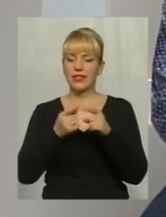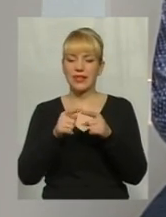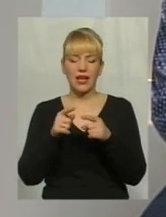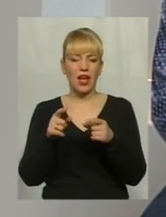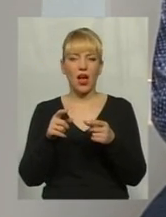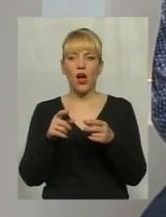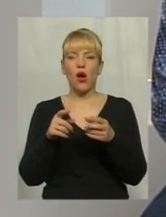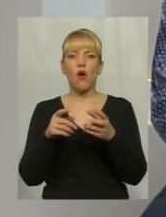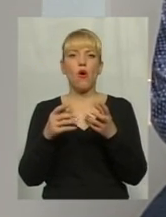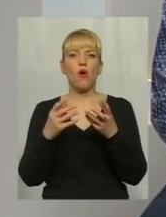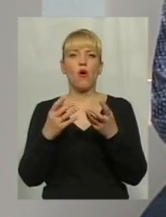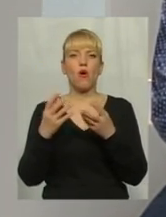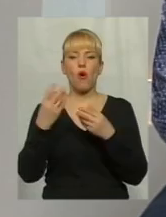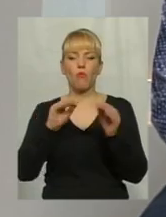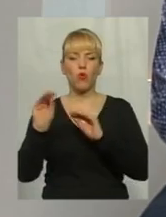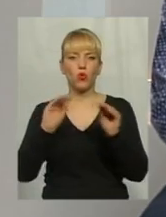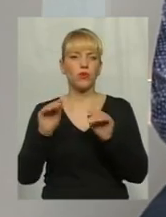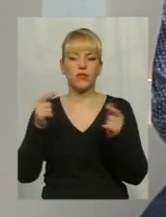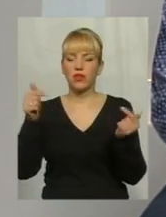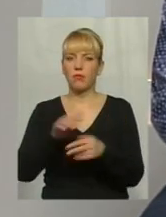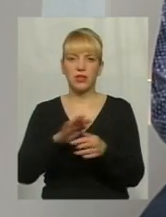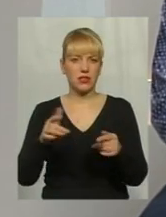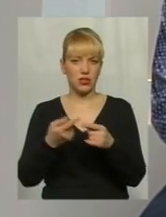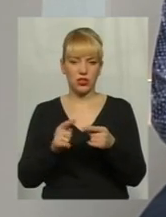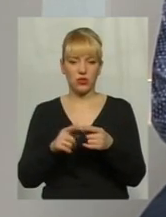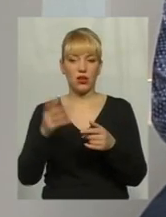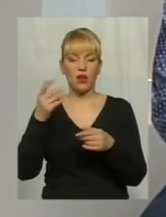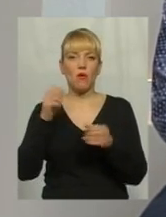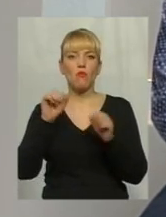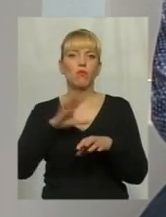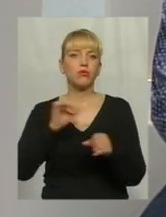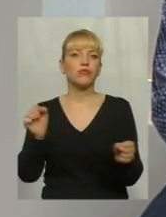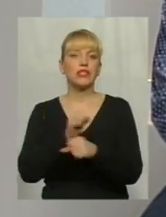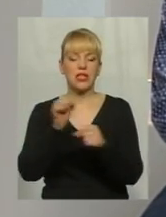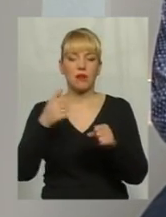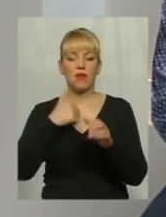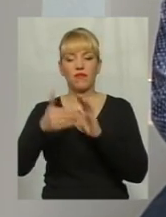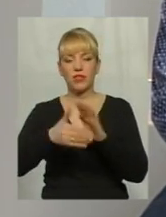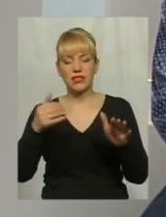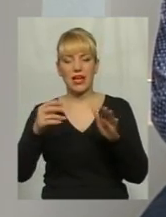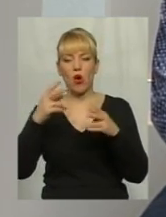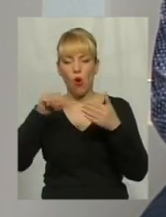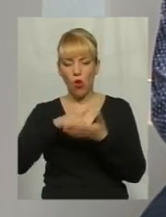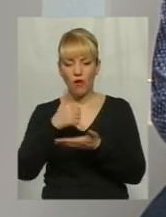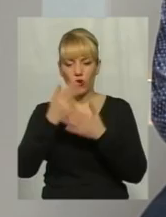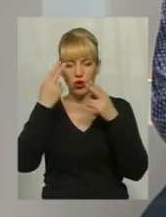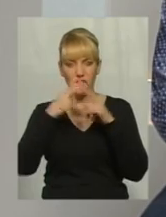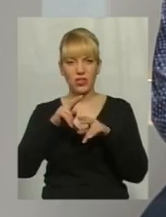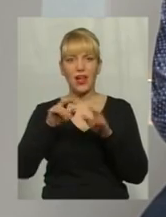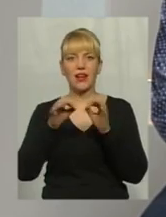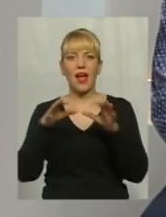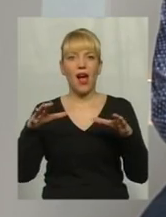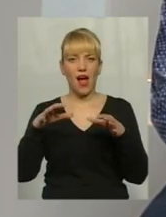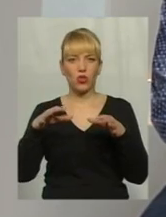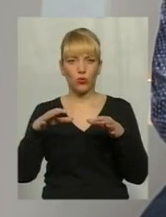такого. Воно мало би і не витримати. І коли ми підняли це питання, визвали головного інженера атомної, він розказав. Мало того, людина сказала, що скільки він